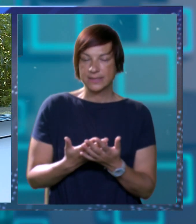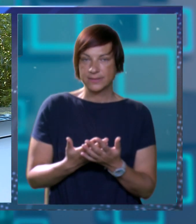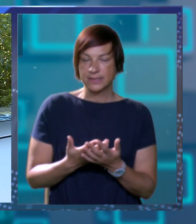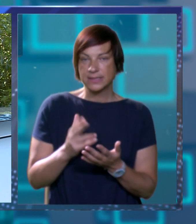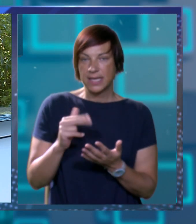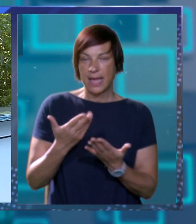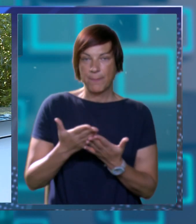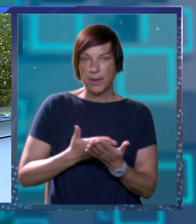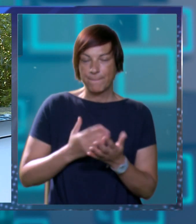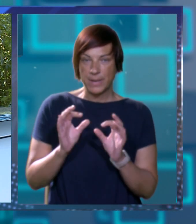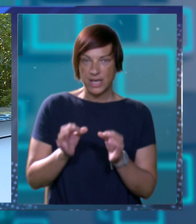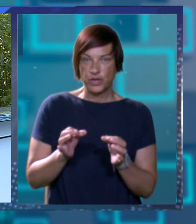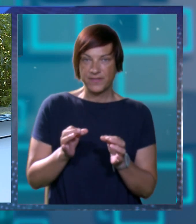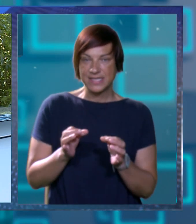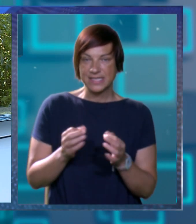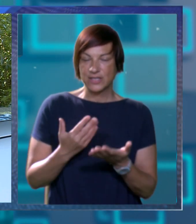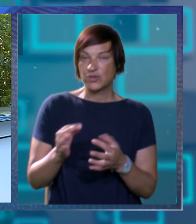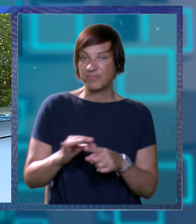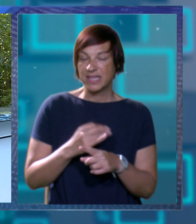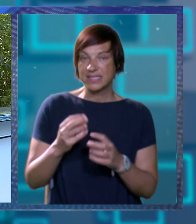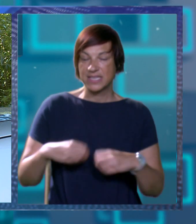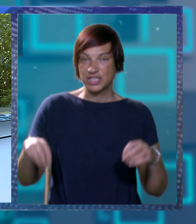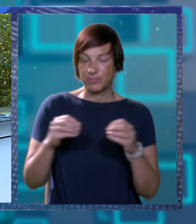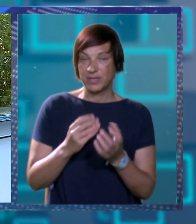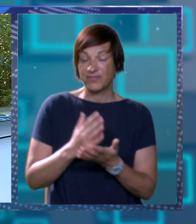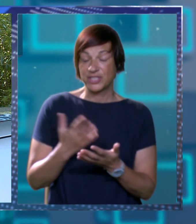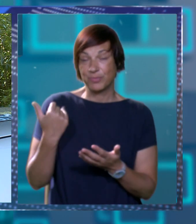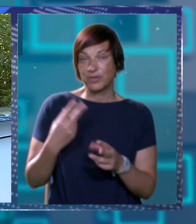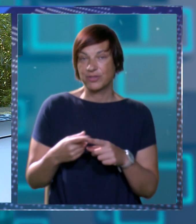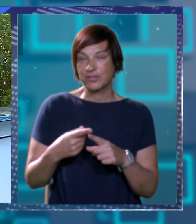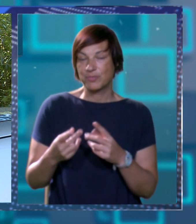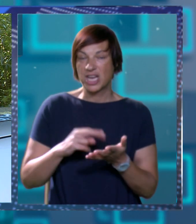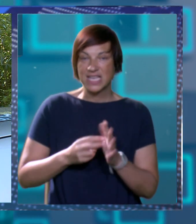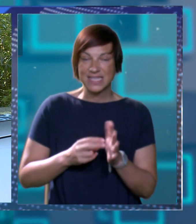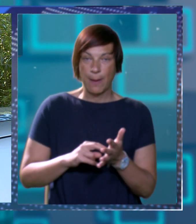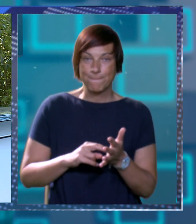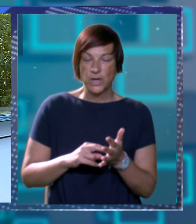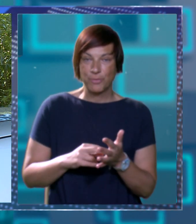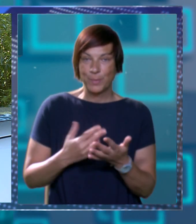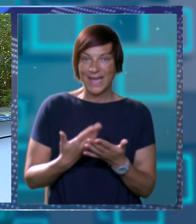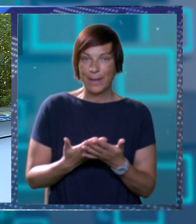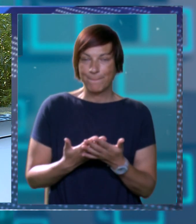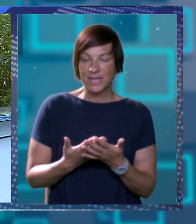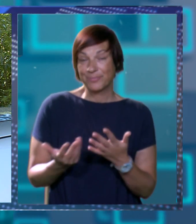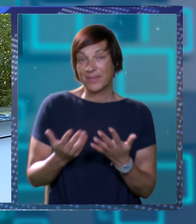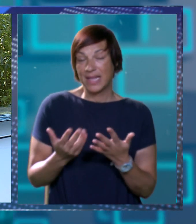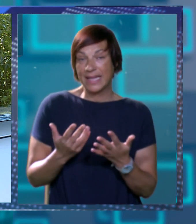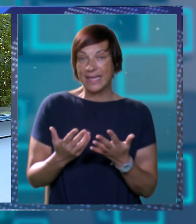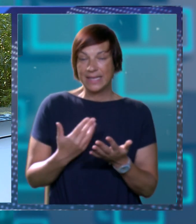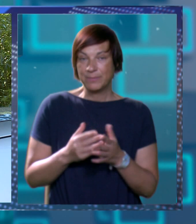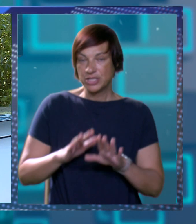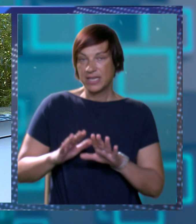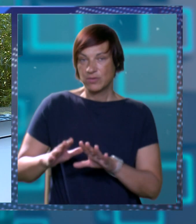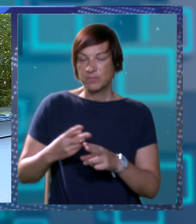Pa imamo planove sigurno i da je sreće ta projekt bi već bio gotov međutim zbog raznih problema i možda neki